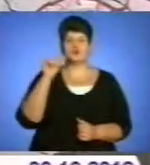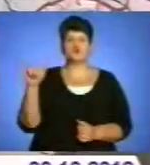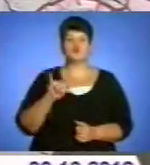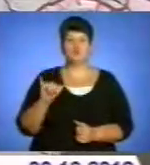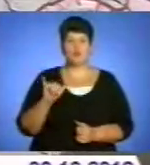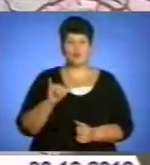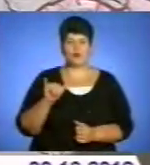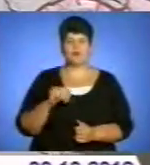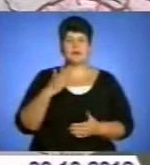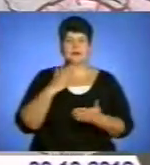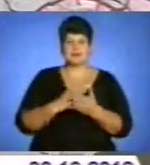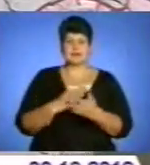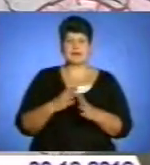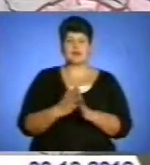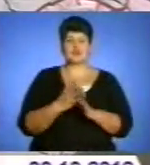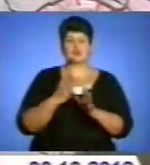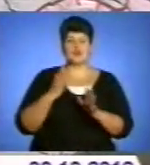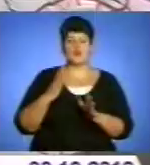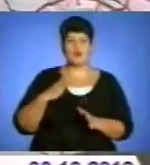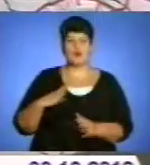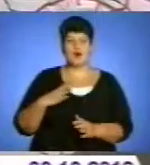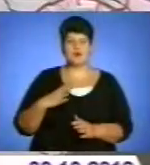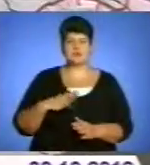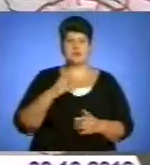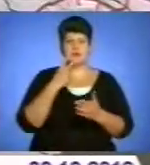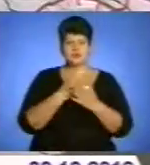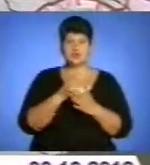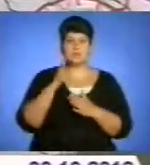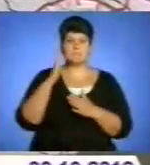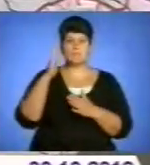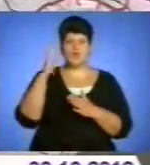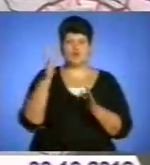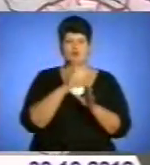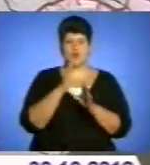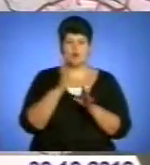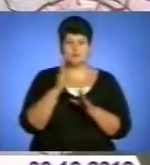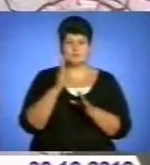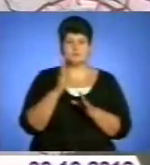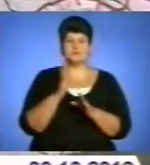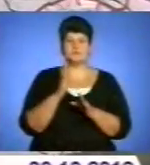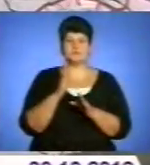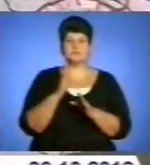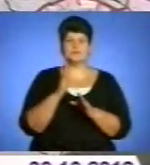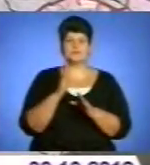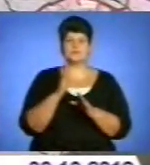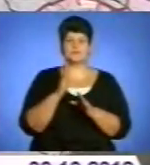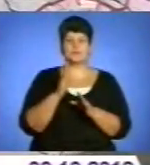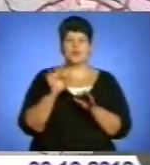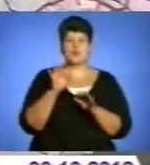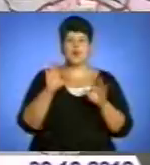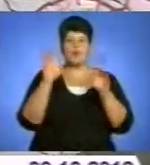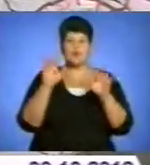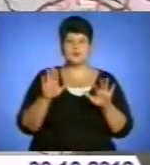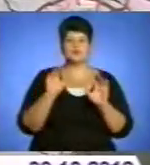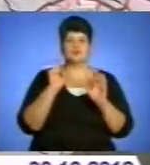знаходились на чергуванні, тому що бачили прогноз Гідрометобюро про опади вигляд.